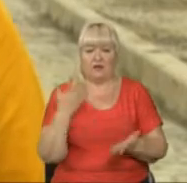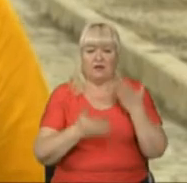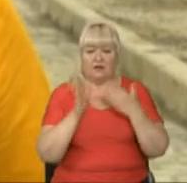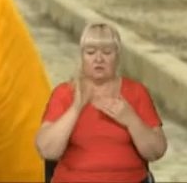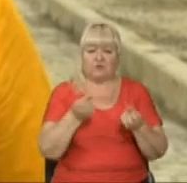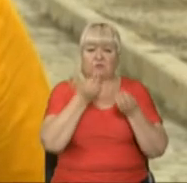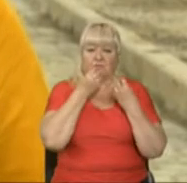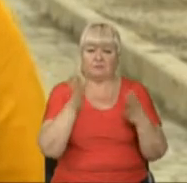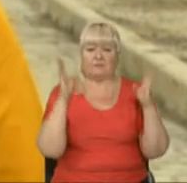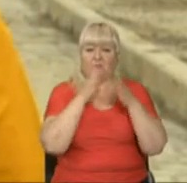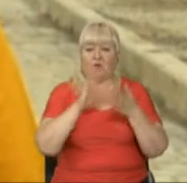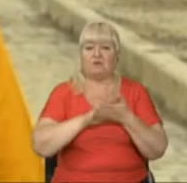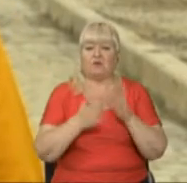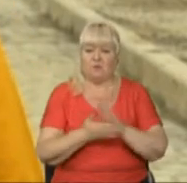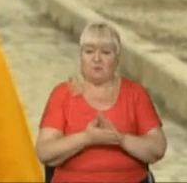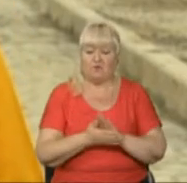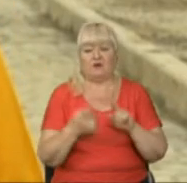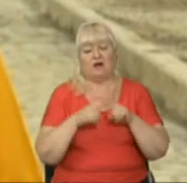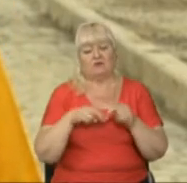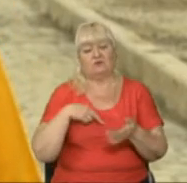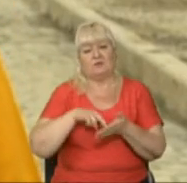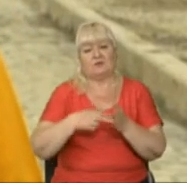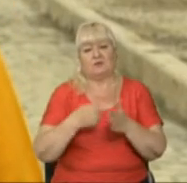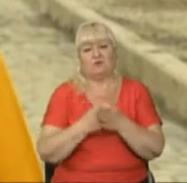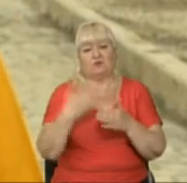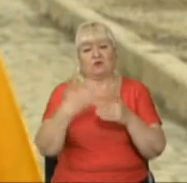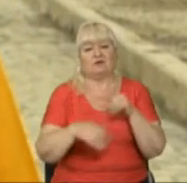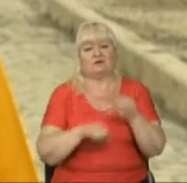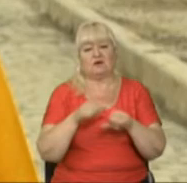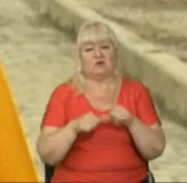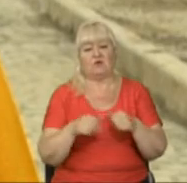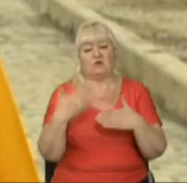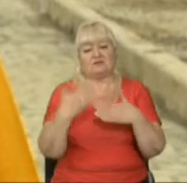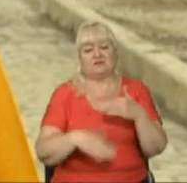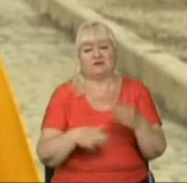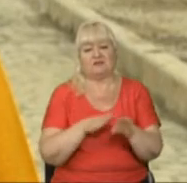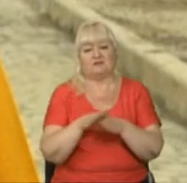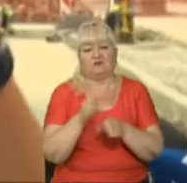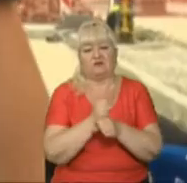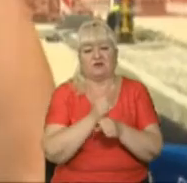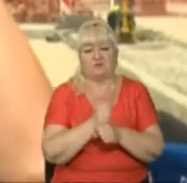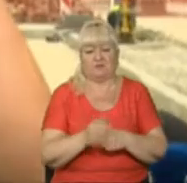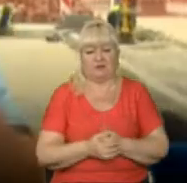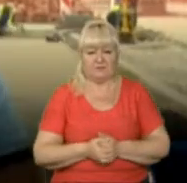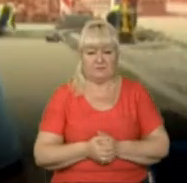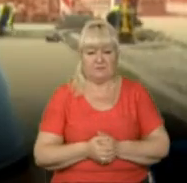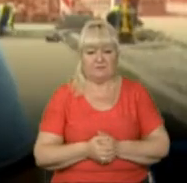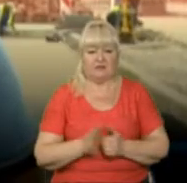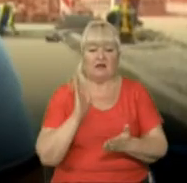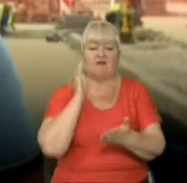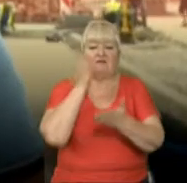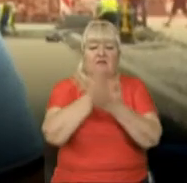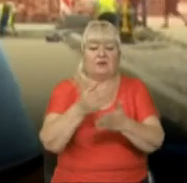належні погодні умови, тоді ми плануємо до кінця цього року завершити виконання робіт на вулиці Замерстинівській. В напрямку до